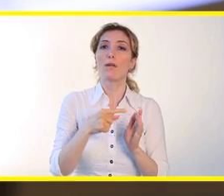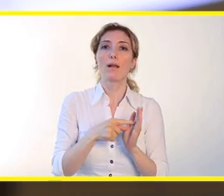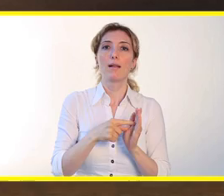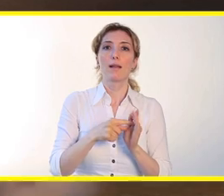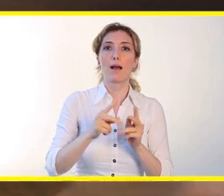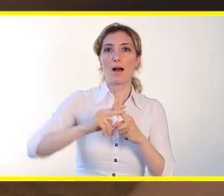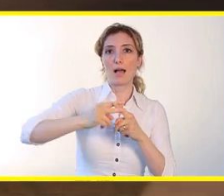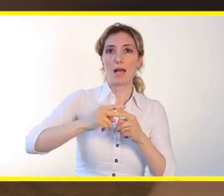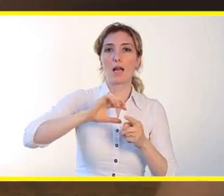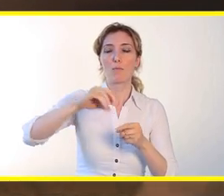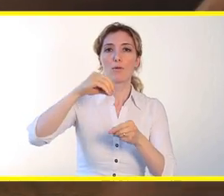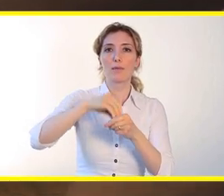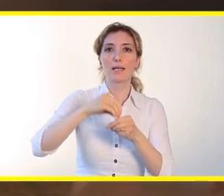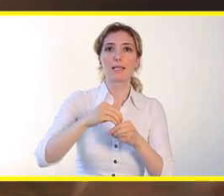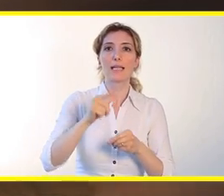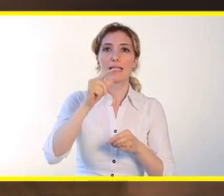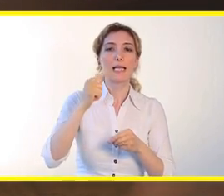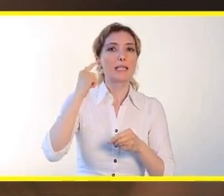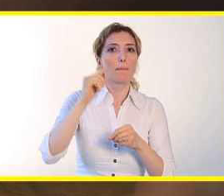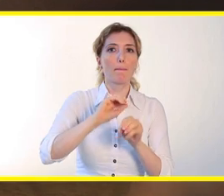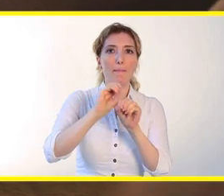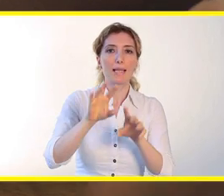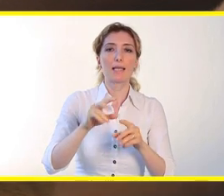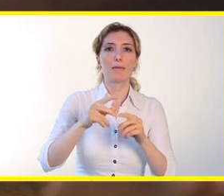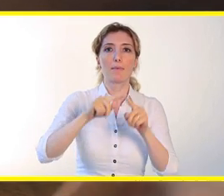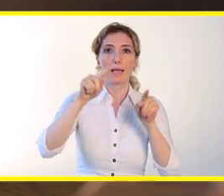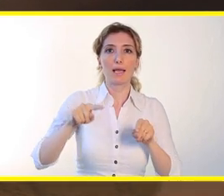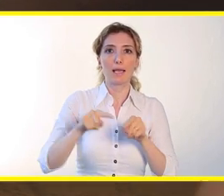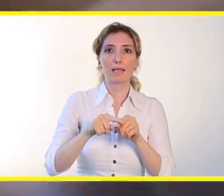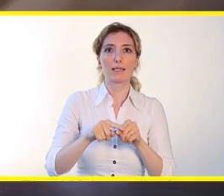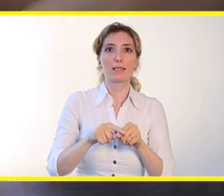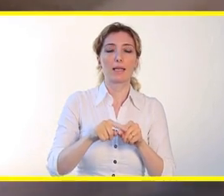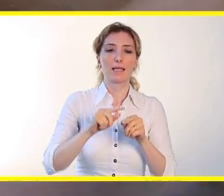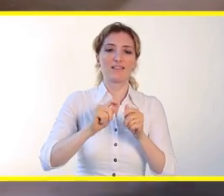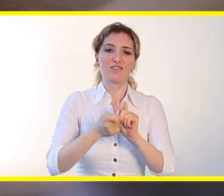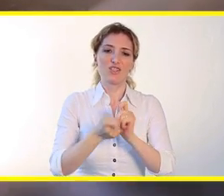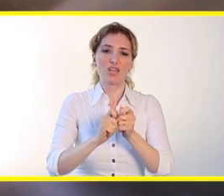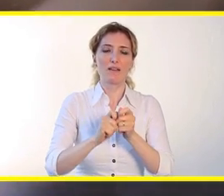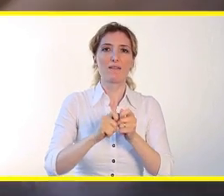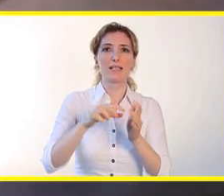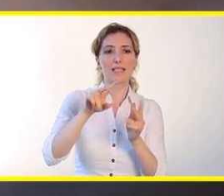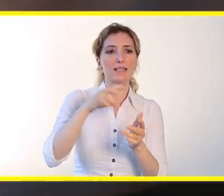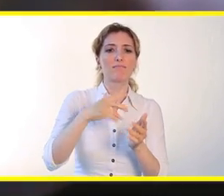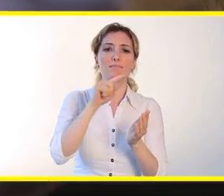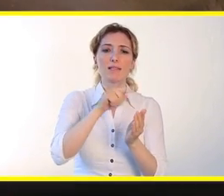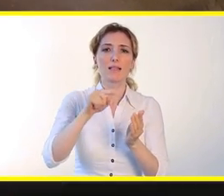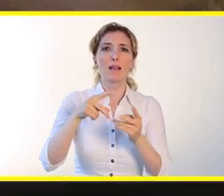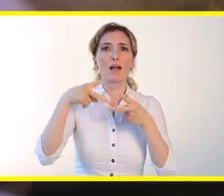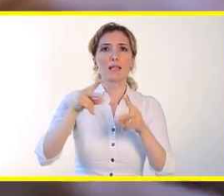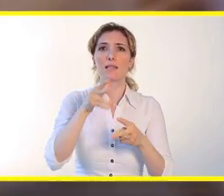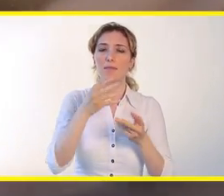özelliği ayarlar bölümüne gidip ses bildirim ekranından sessize almak için çeviri seçerek aktif hale getirebilirsiniz.